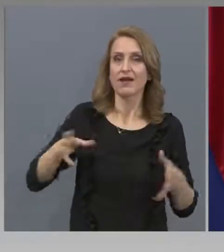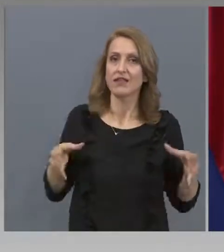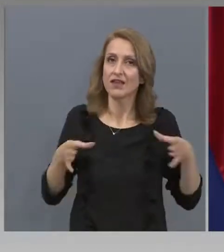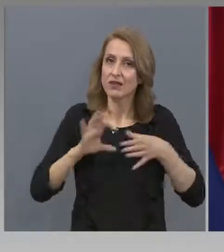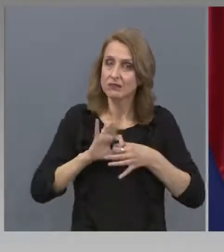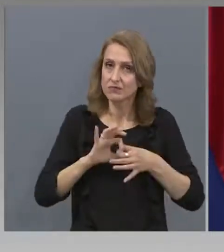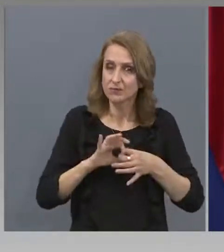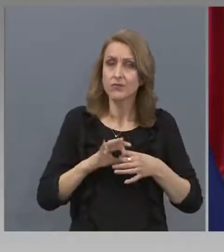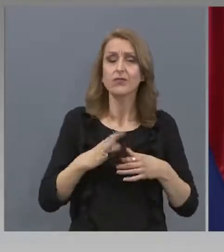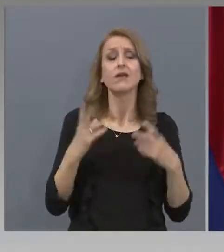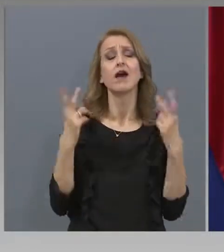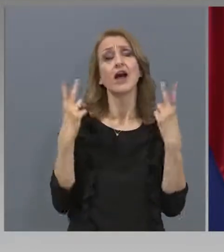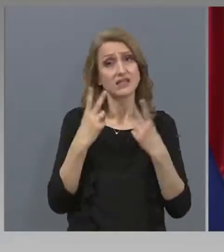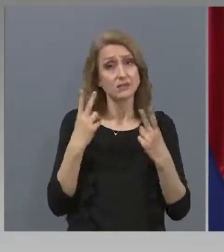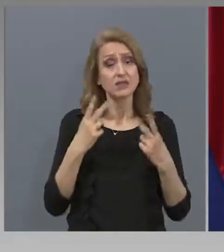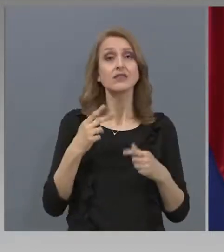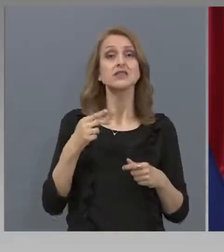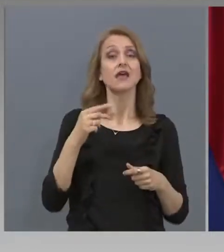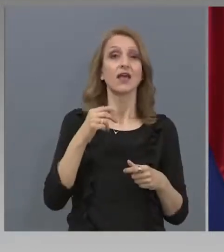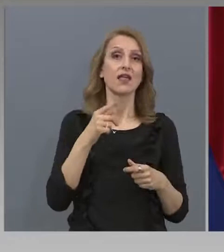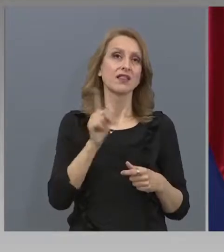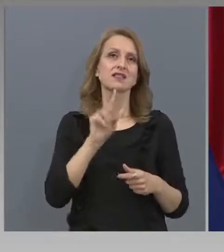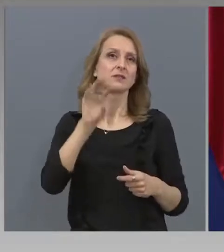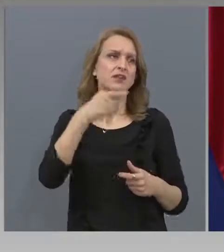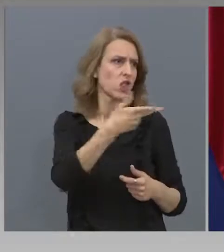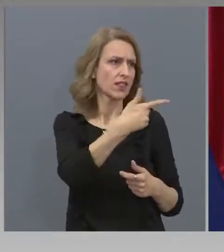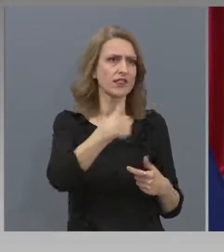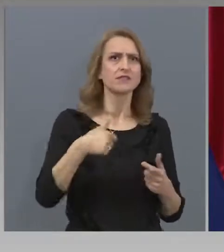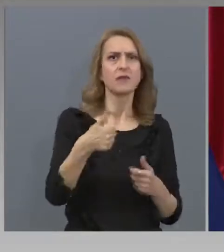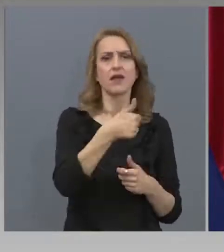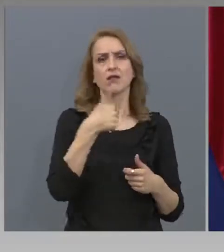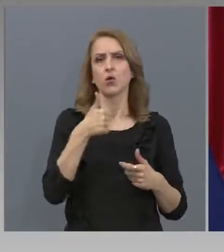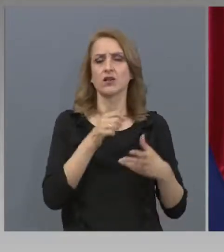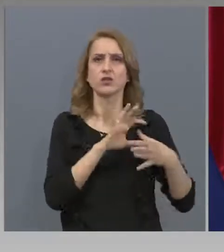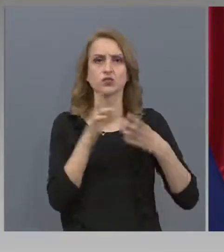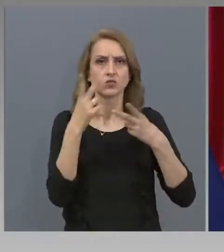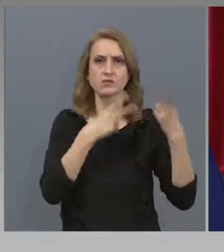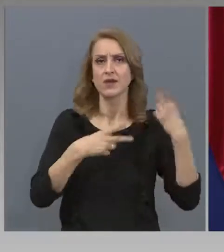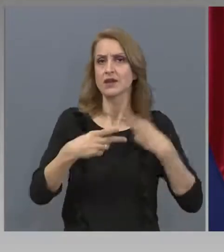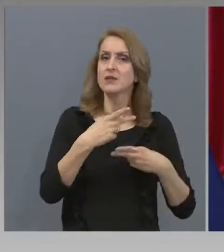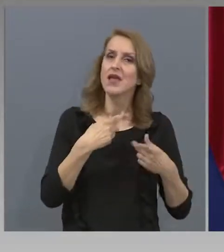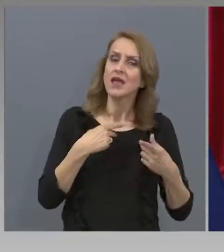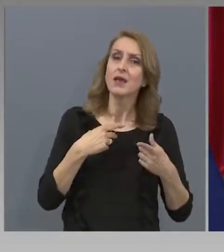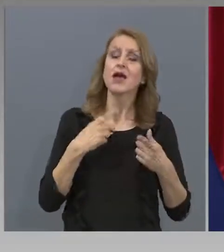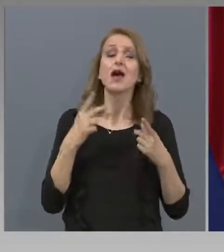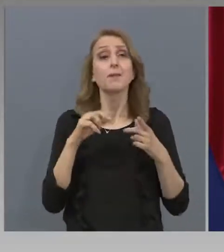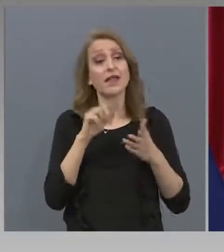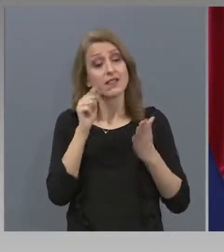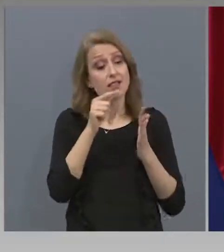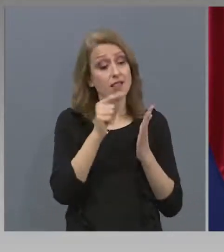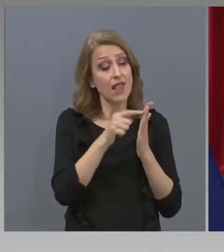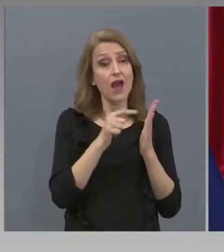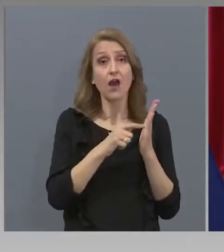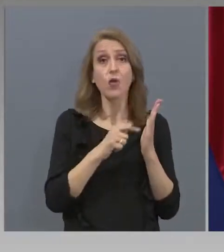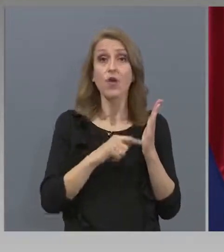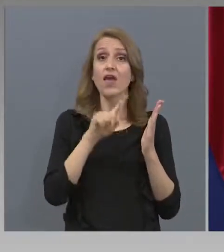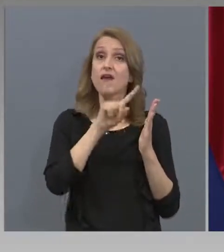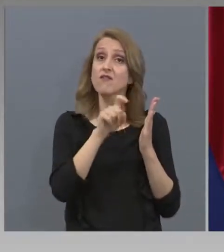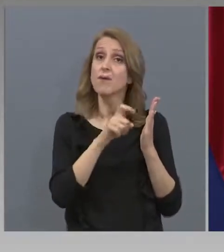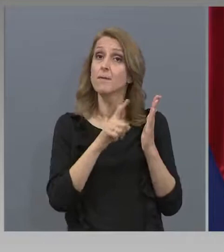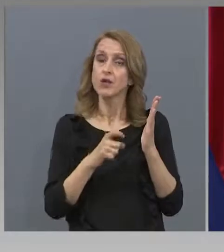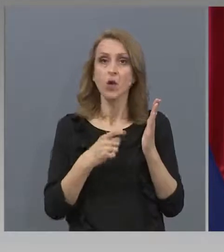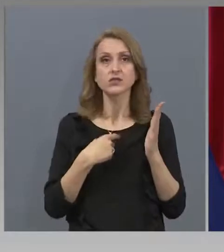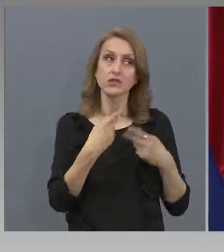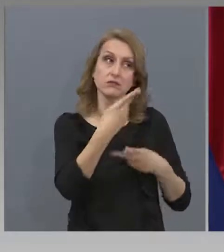отношение на които има безпорен консенсус. Не случайно колегата Сименов изреждаше детал всички инфраструктурни обекти, защото